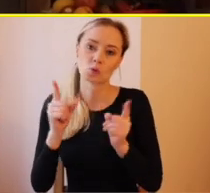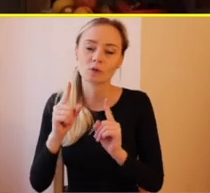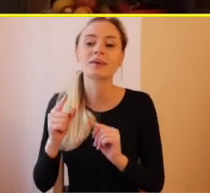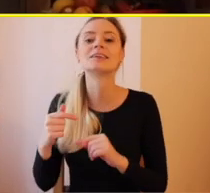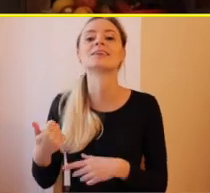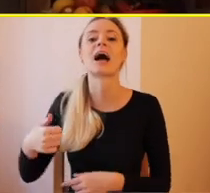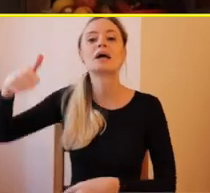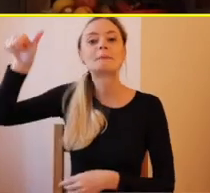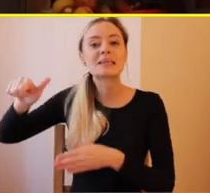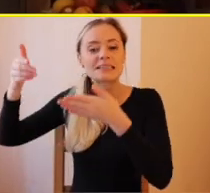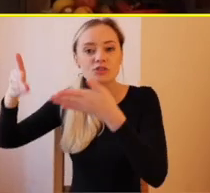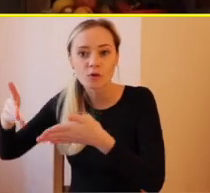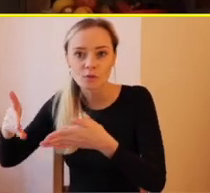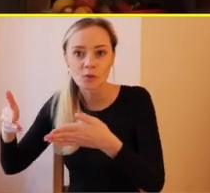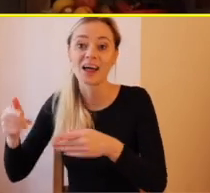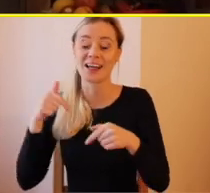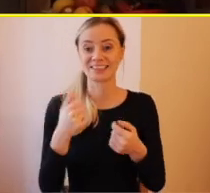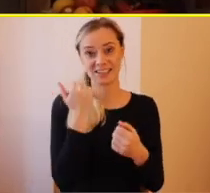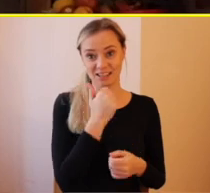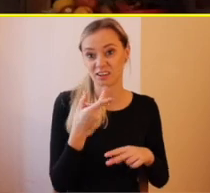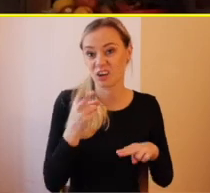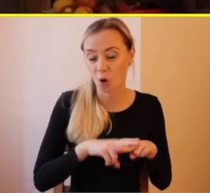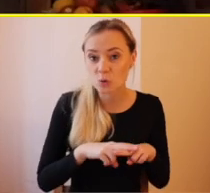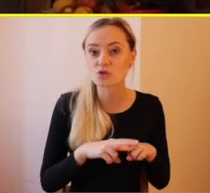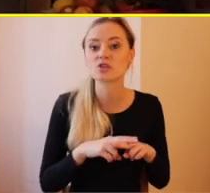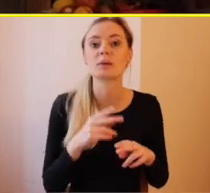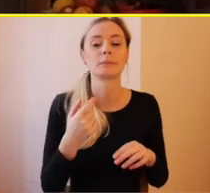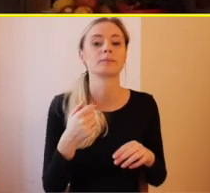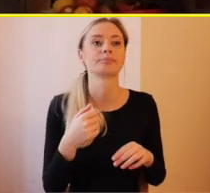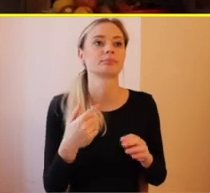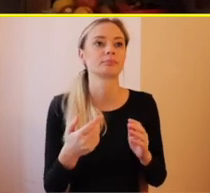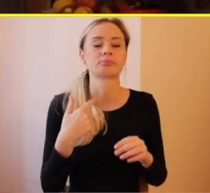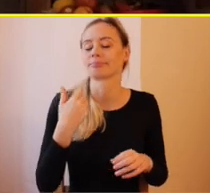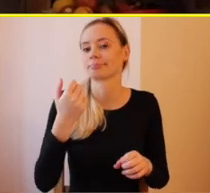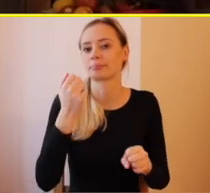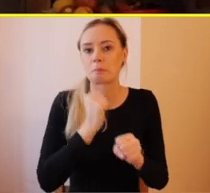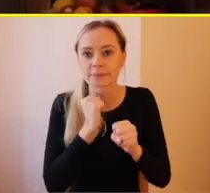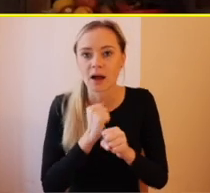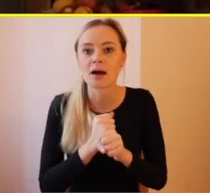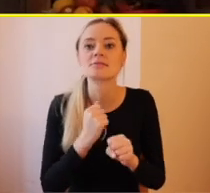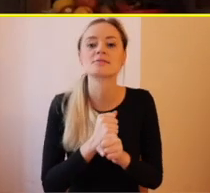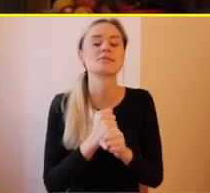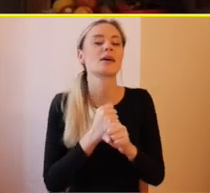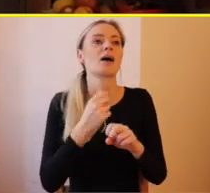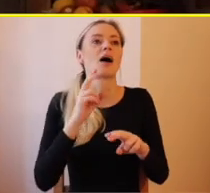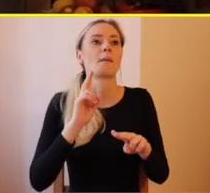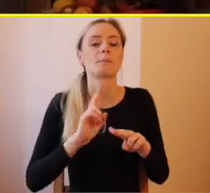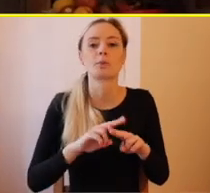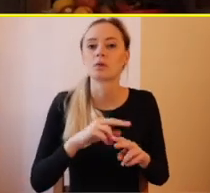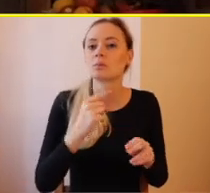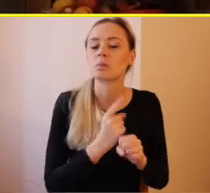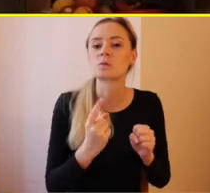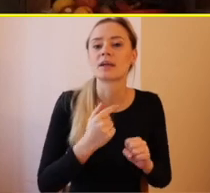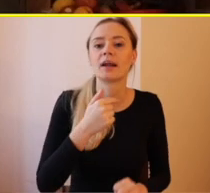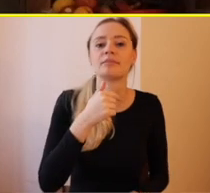znova začíname na dvoch týždňoch. My sa dopracujeme do mesiaca, aby sme mali mesiac dovolenku, musíme niekde